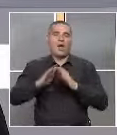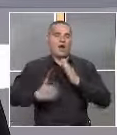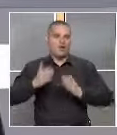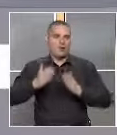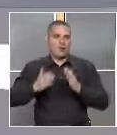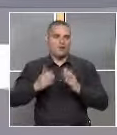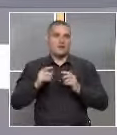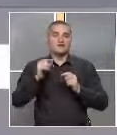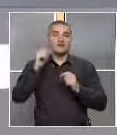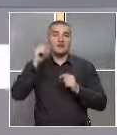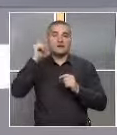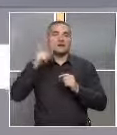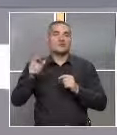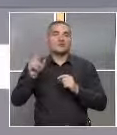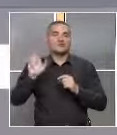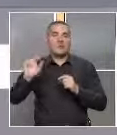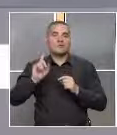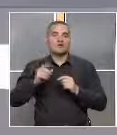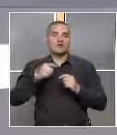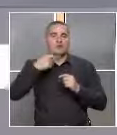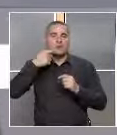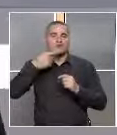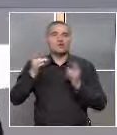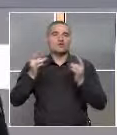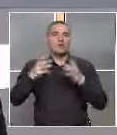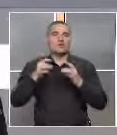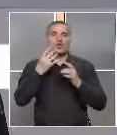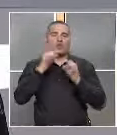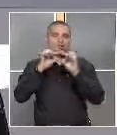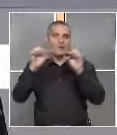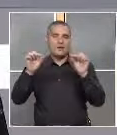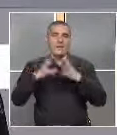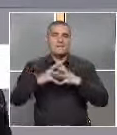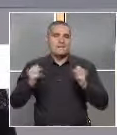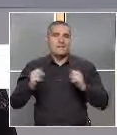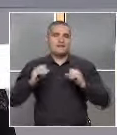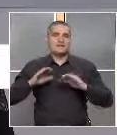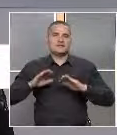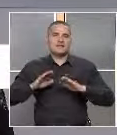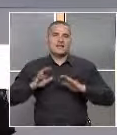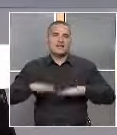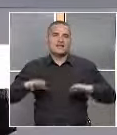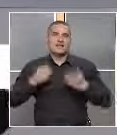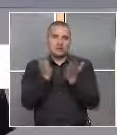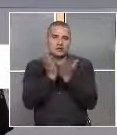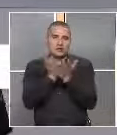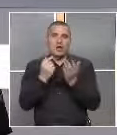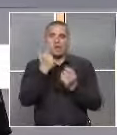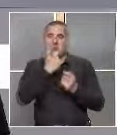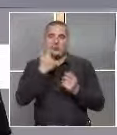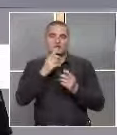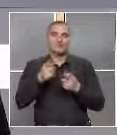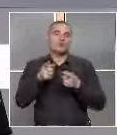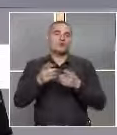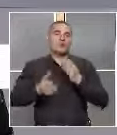Идеята е, че той може да произнася новите думички без детето да упражнява четене по устните, тъй като той няма